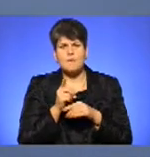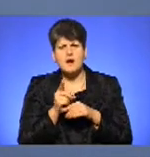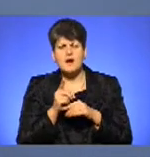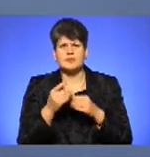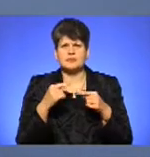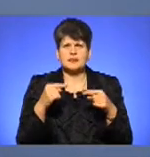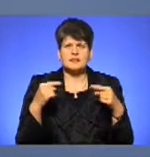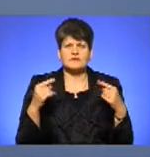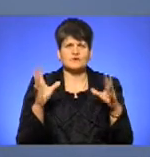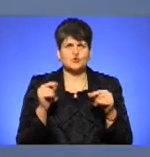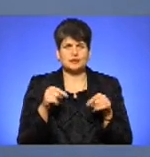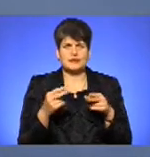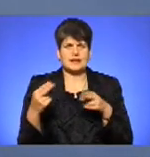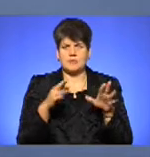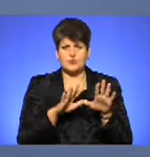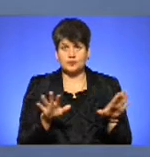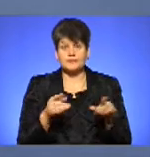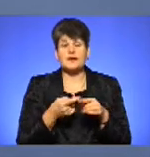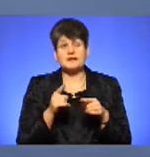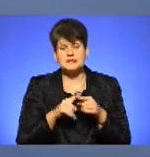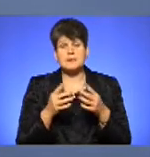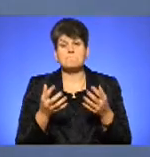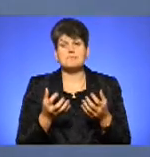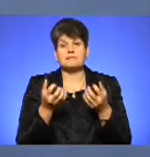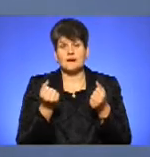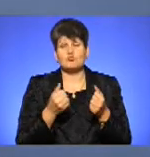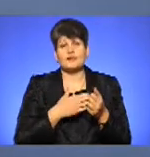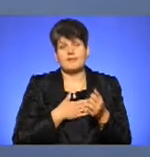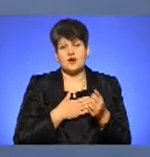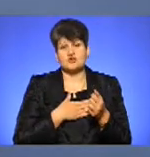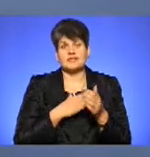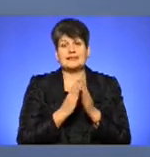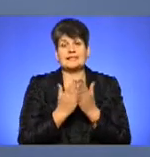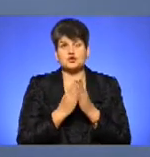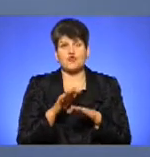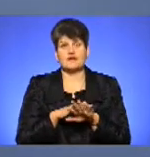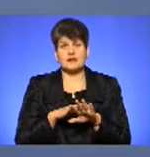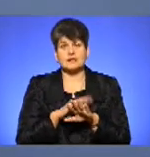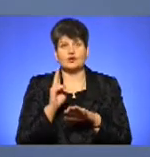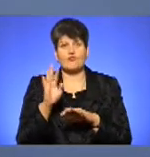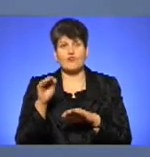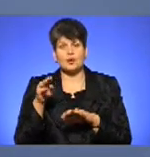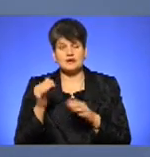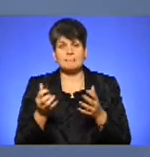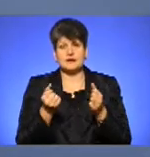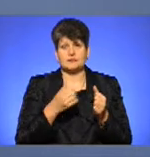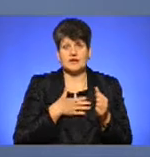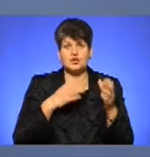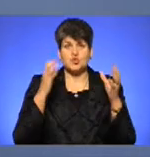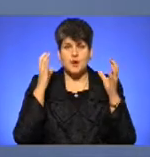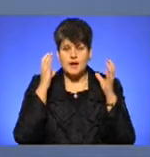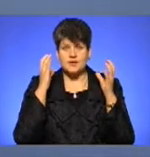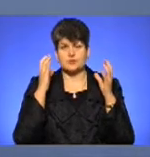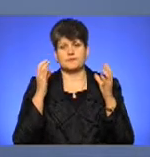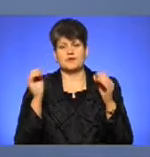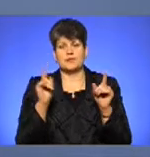проханові, все, сюди вже не пройдуть. Але це підтримує наш книжковий ринок, квоти підтримують нашу радіо і